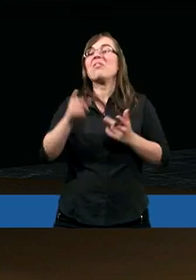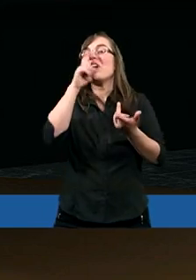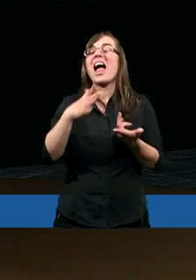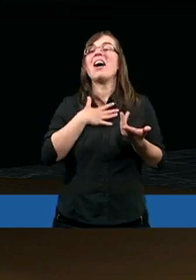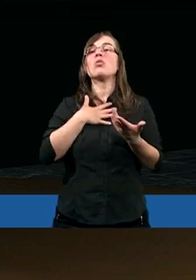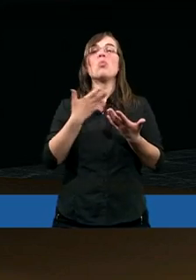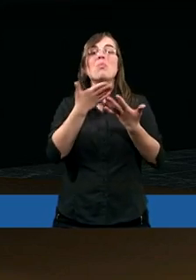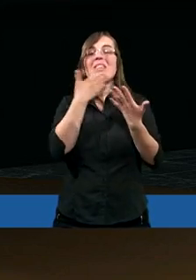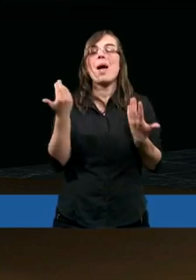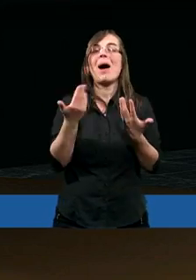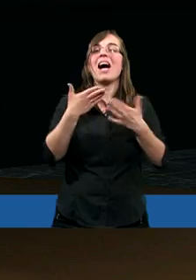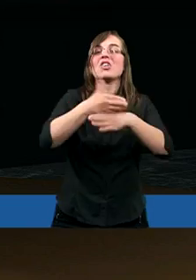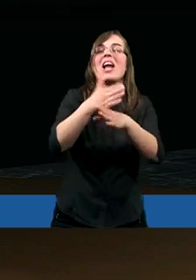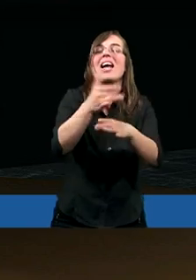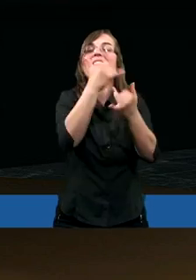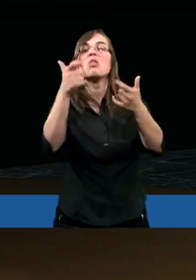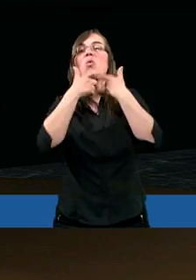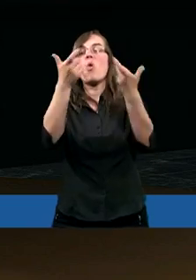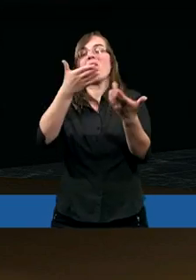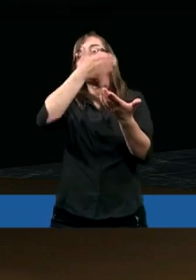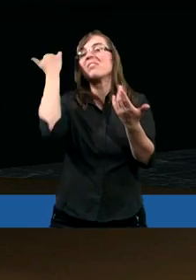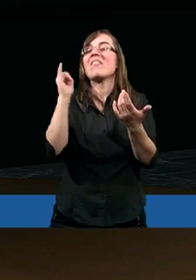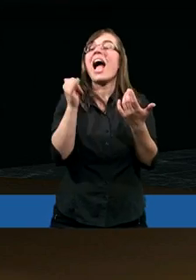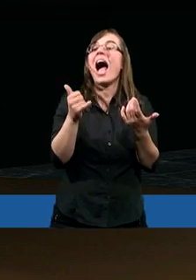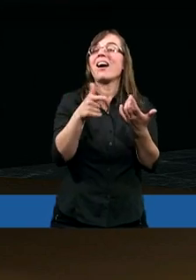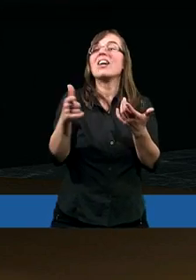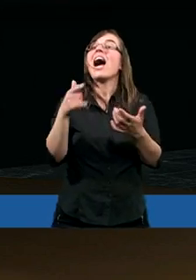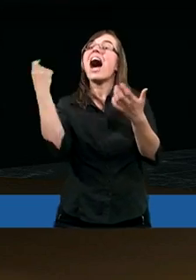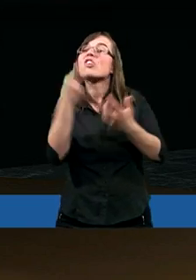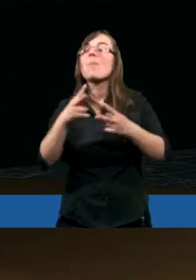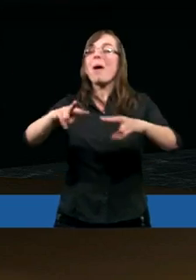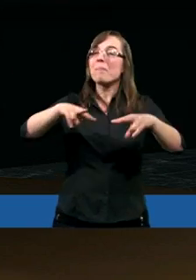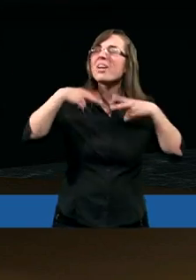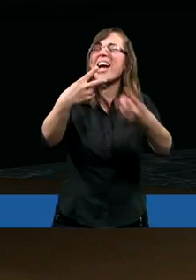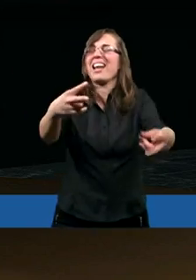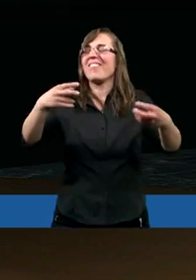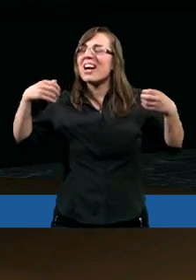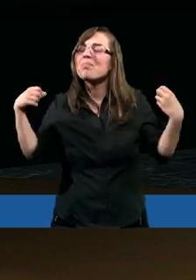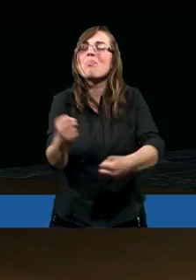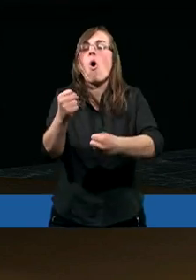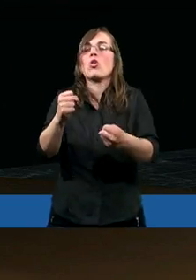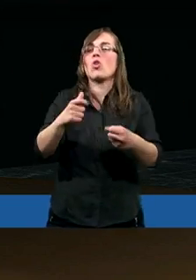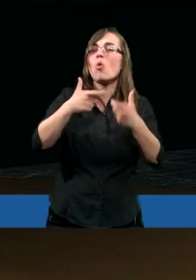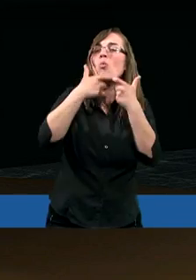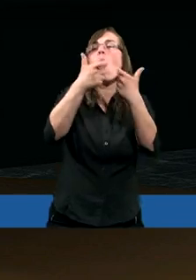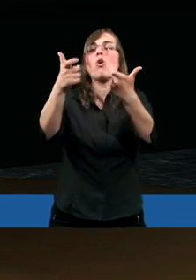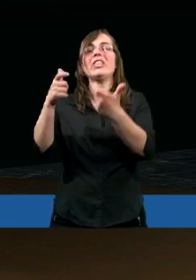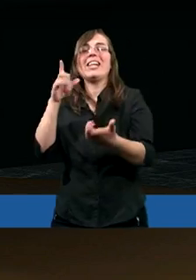Chrystusa w nasze życie. I iść i innym głosić, iść i innym pokazywać, iść i innym opowiadać o naszym